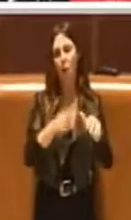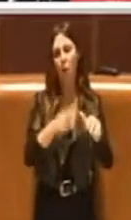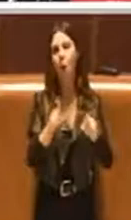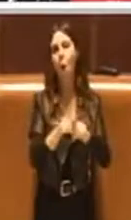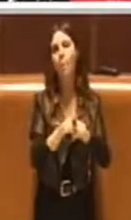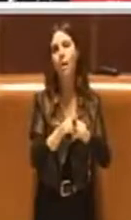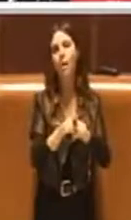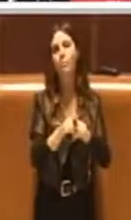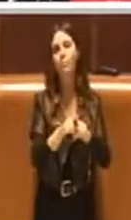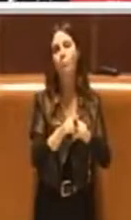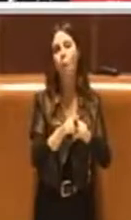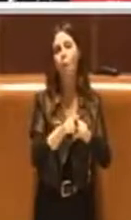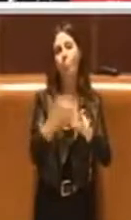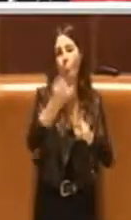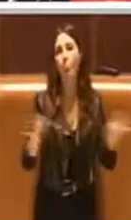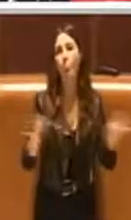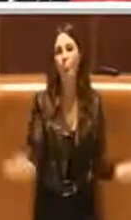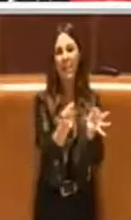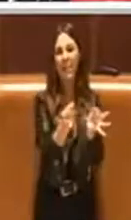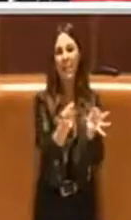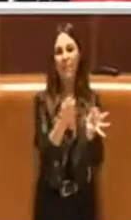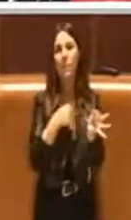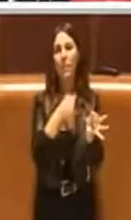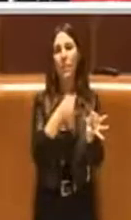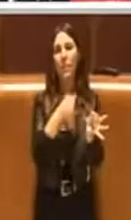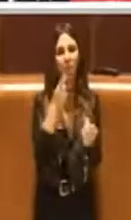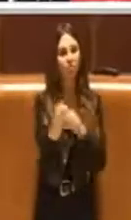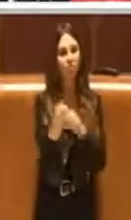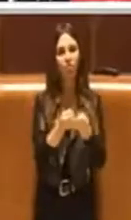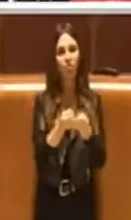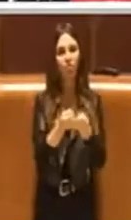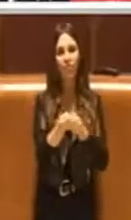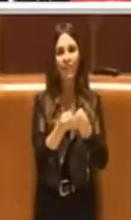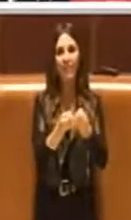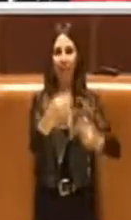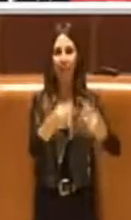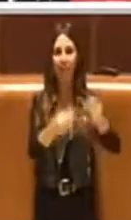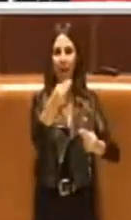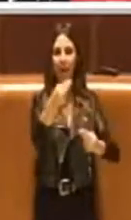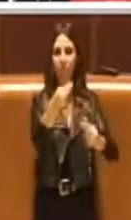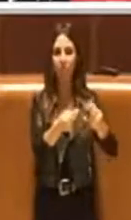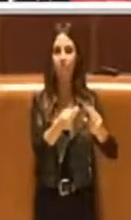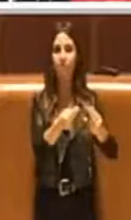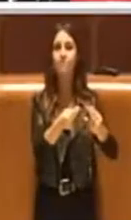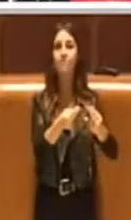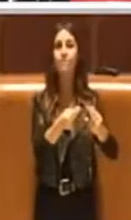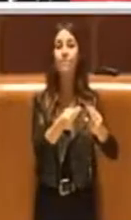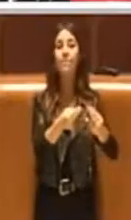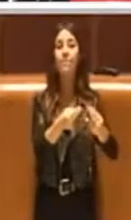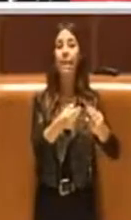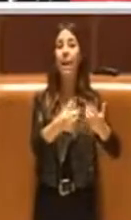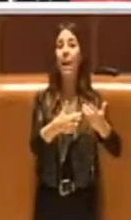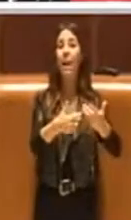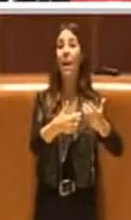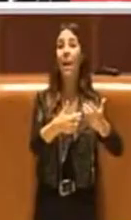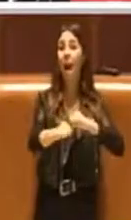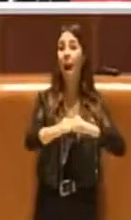nella gestione dell'esercizio del bilancio l'amministrazione ha per